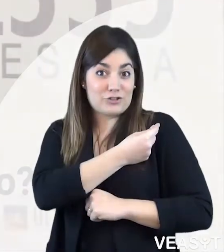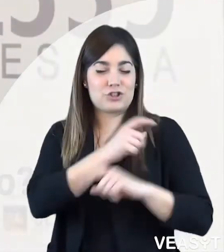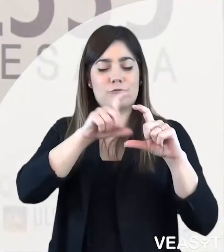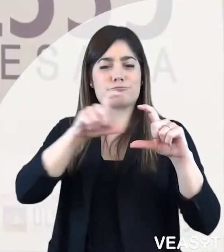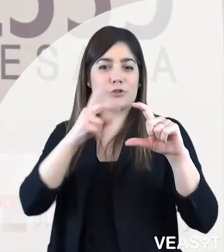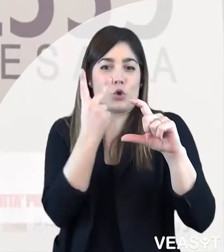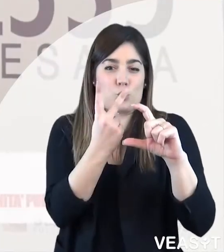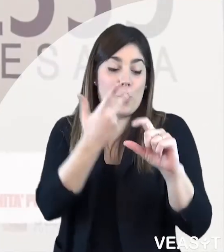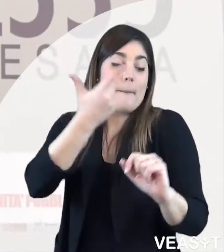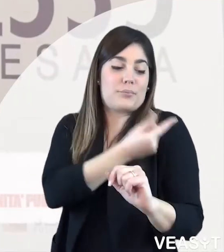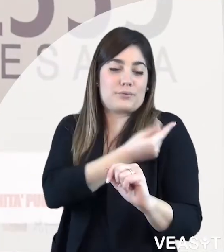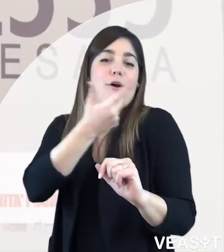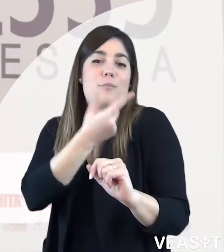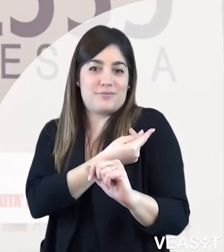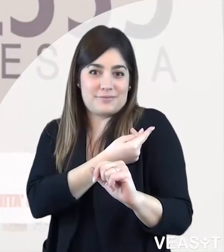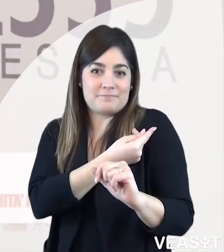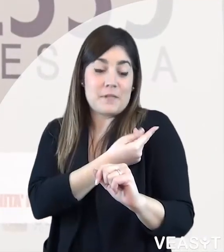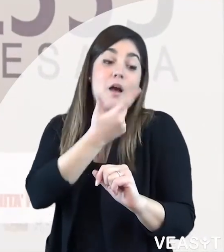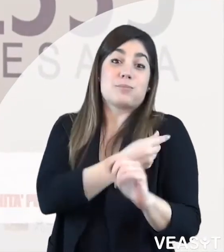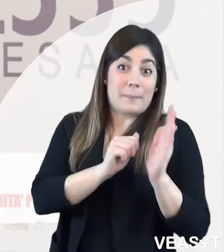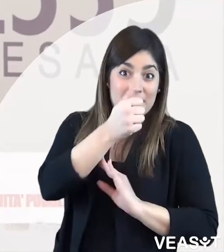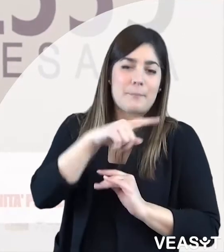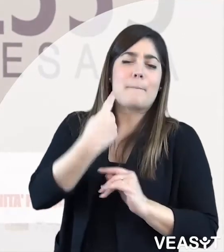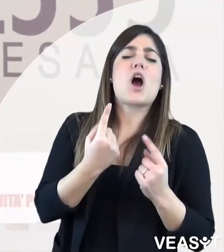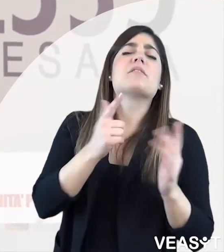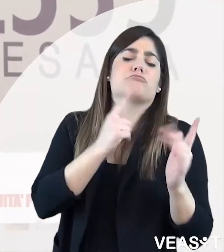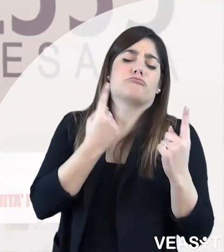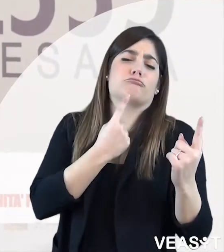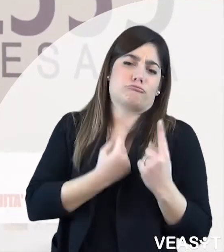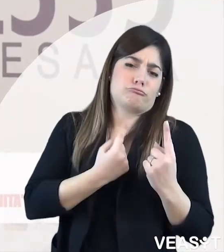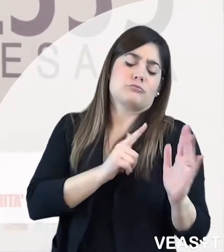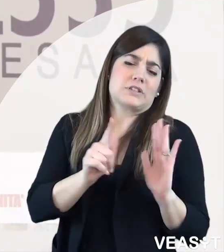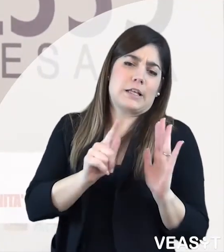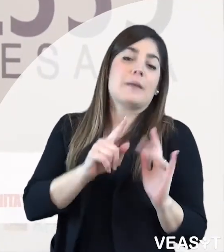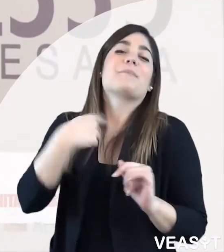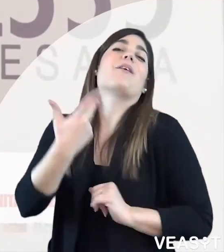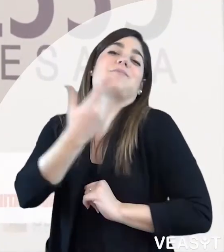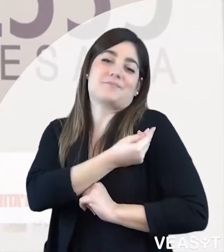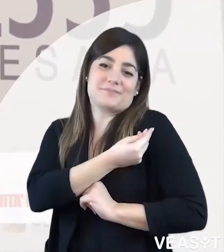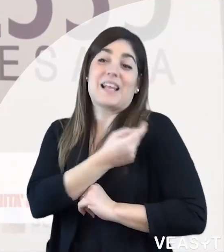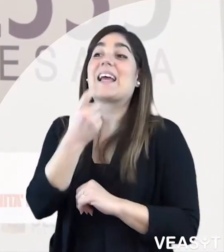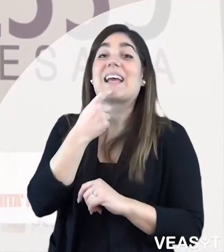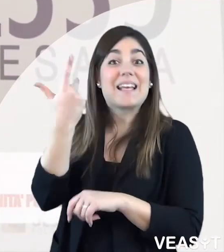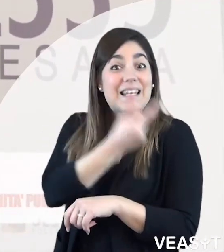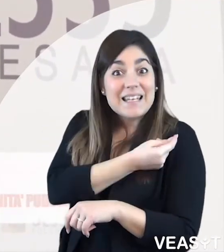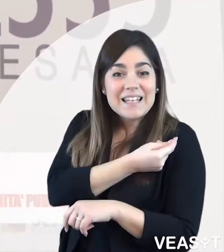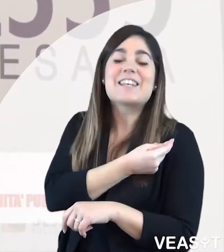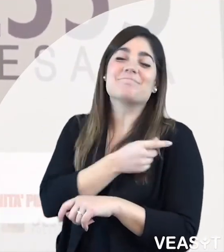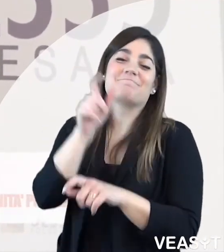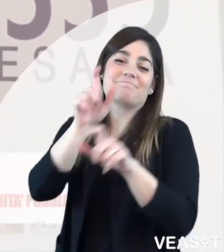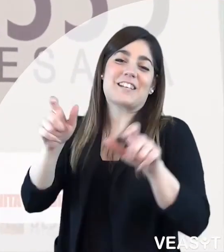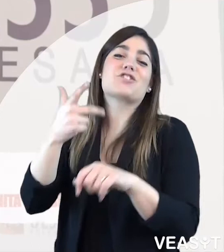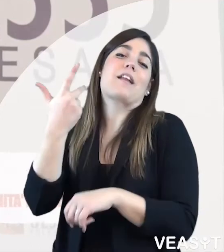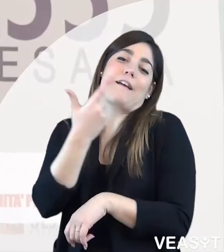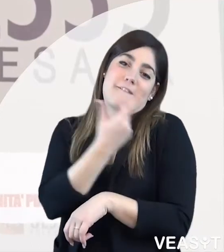È somministrato con due dosi intramuscolari a distanza di qualche settimana una dall'altra, da parte di medici, assistenti